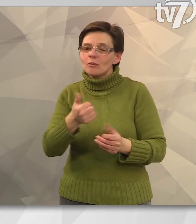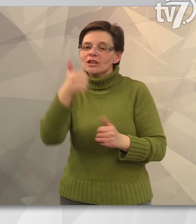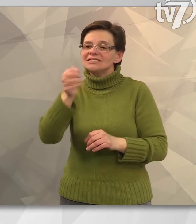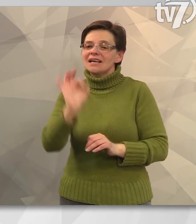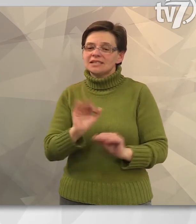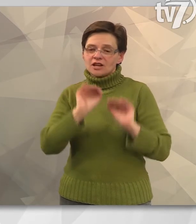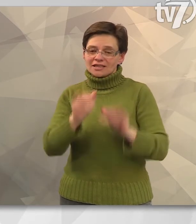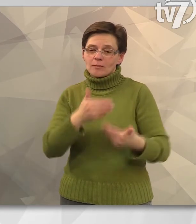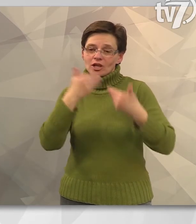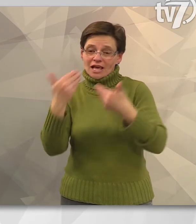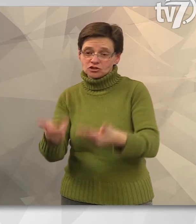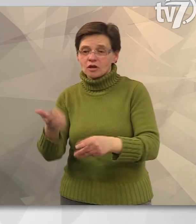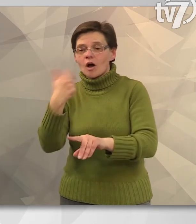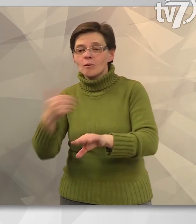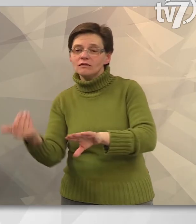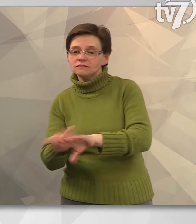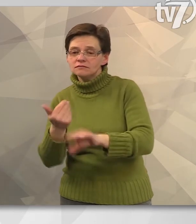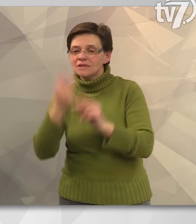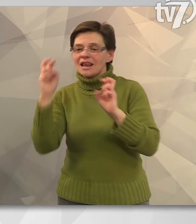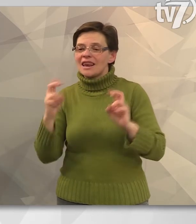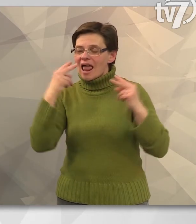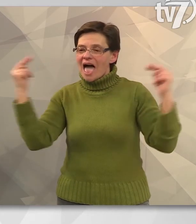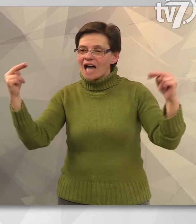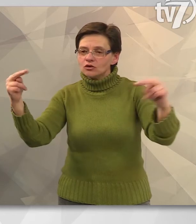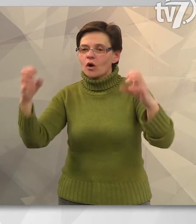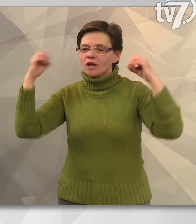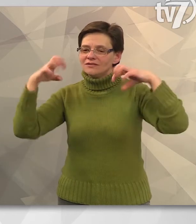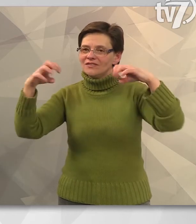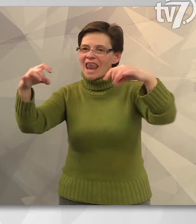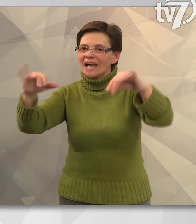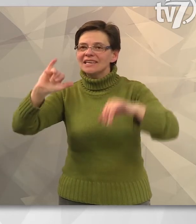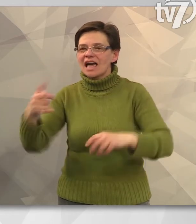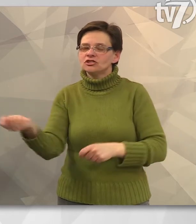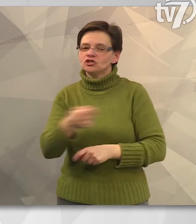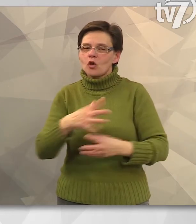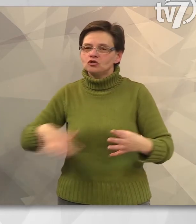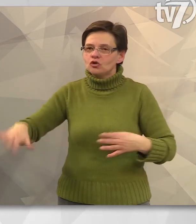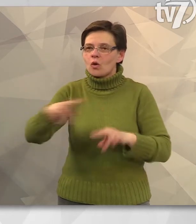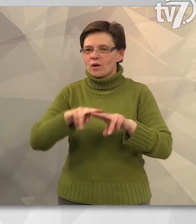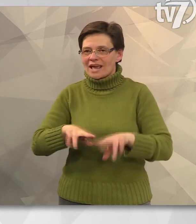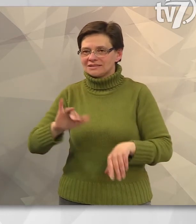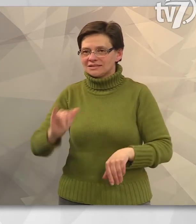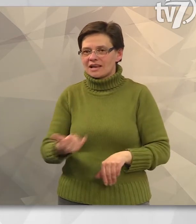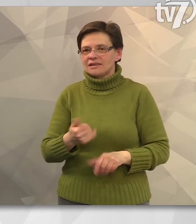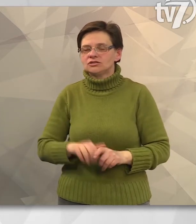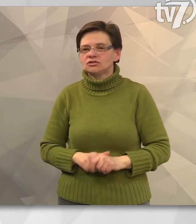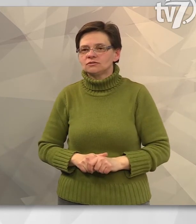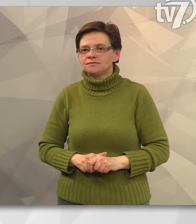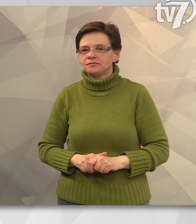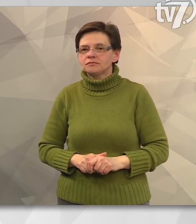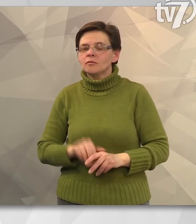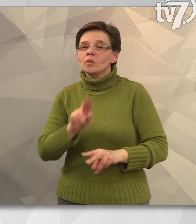kapott 100%-os támogatásból korszerűsítik a lelátókat, a pályavilágítását és a locsoló rendszert is.